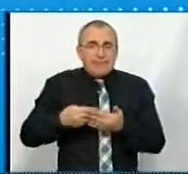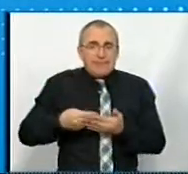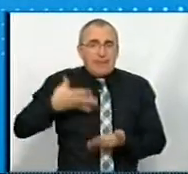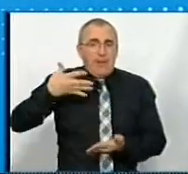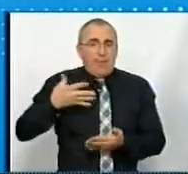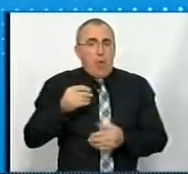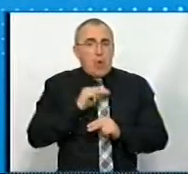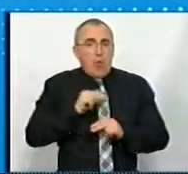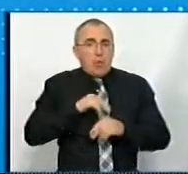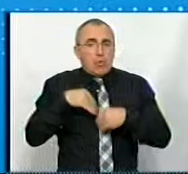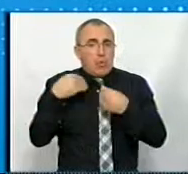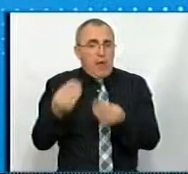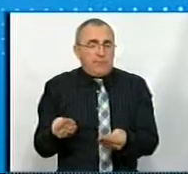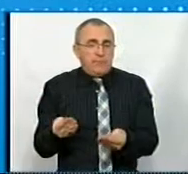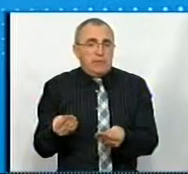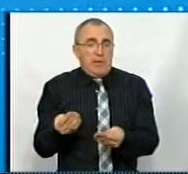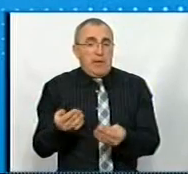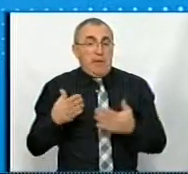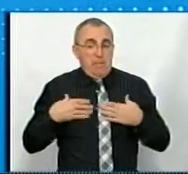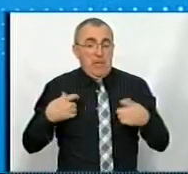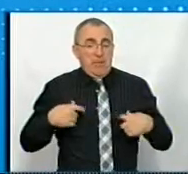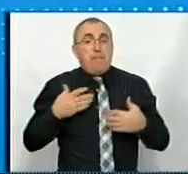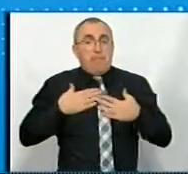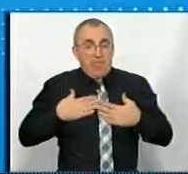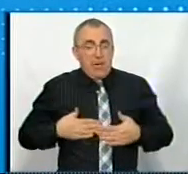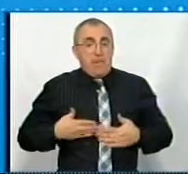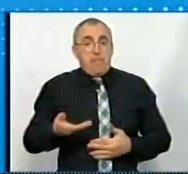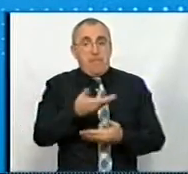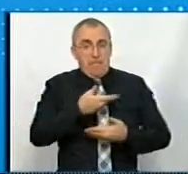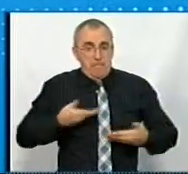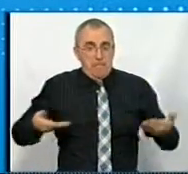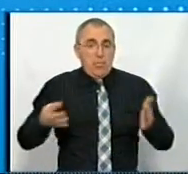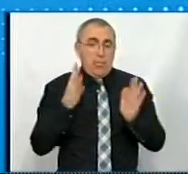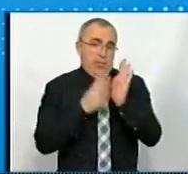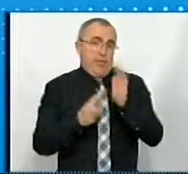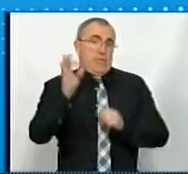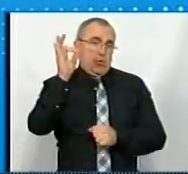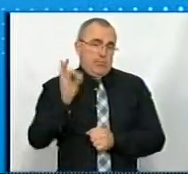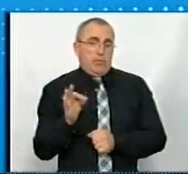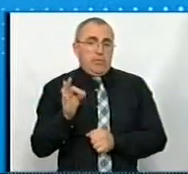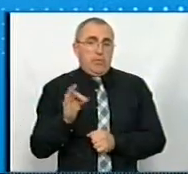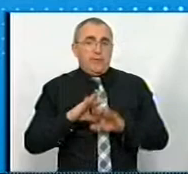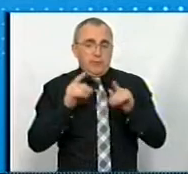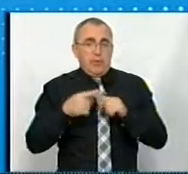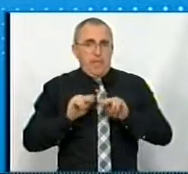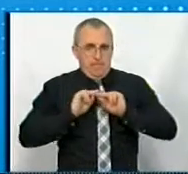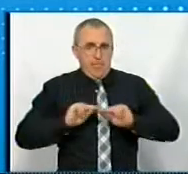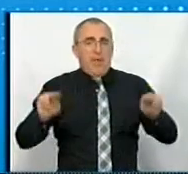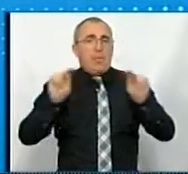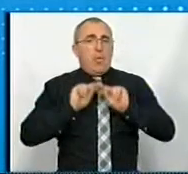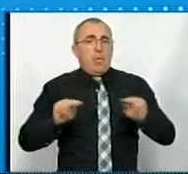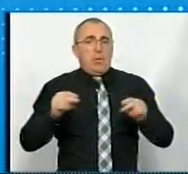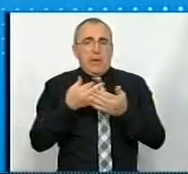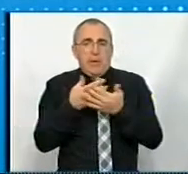роботодавцям. І мені приємно, що ми на 90% все ж таки педагогічні, це